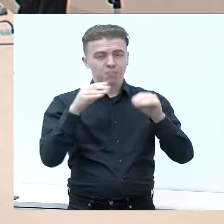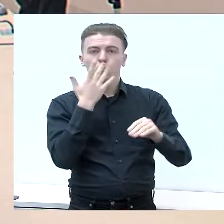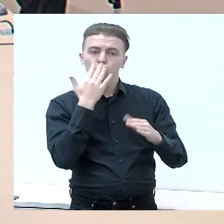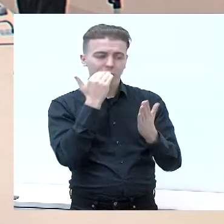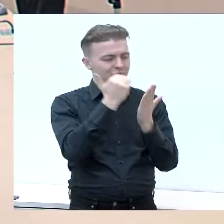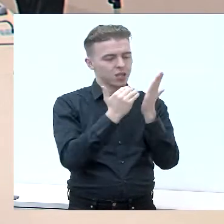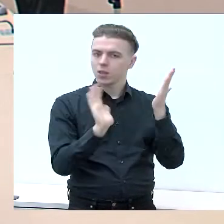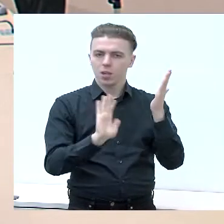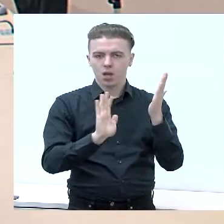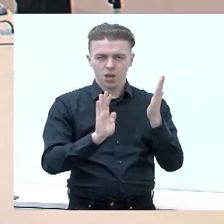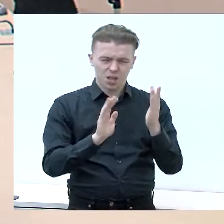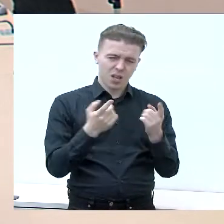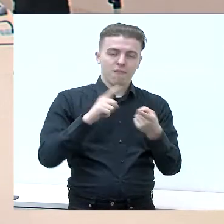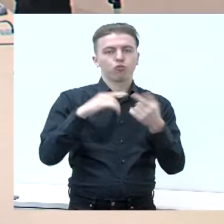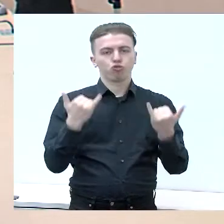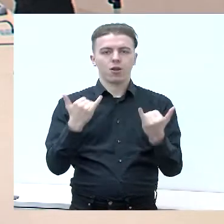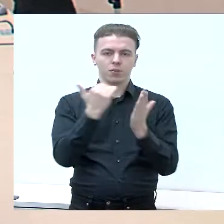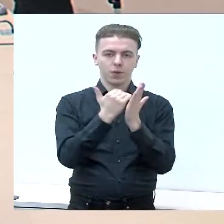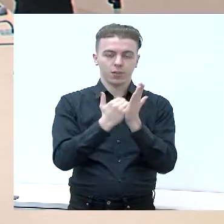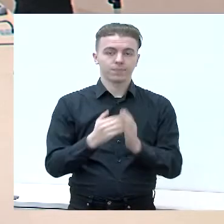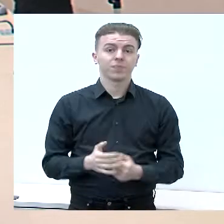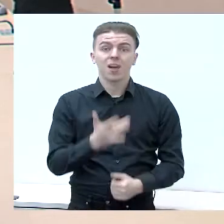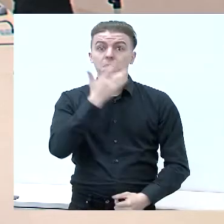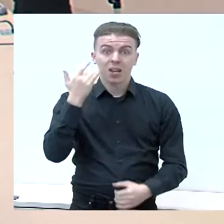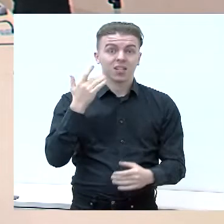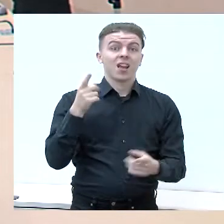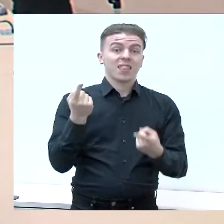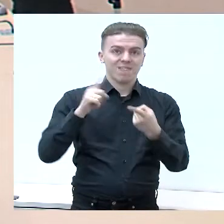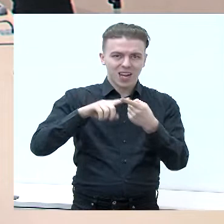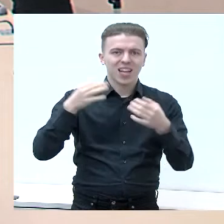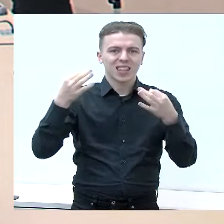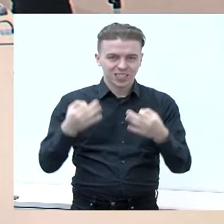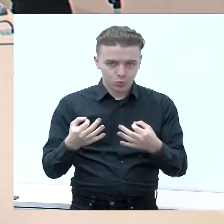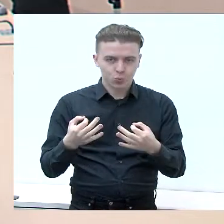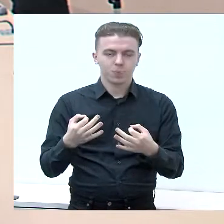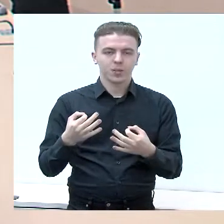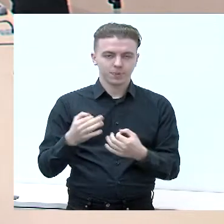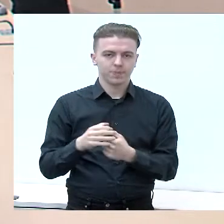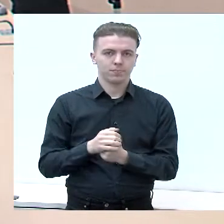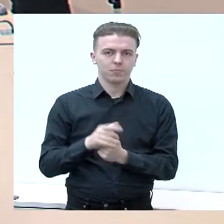eilės tvarką. Partija tvarka ir teisingumas. Sąrašo lyderis Vinsas Plikaitis.